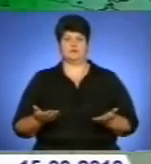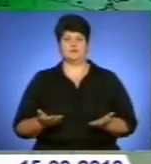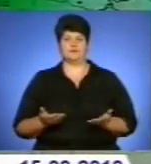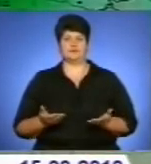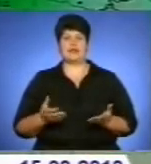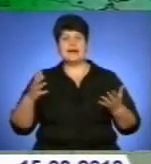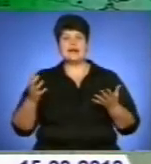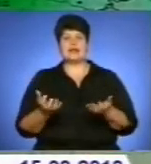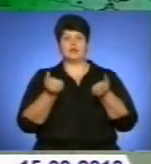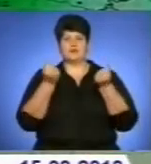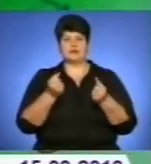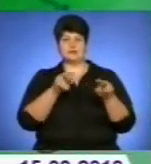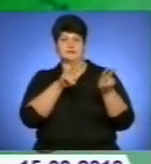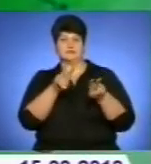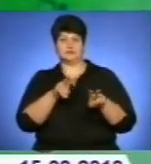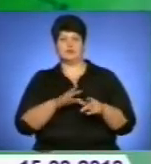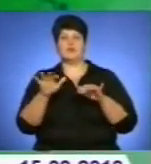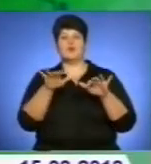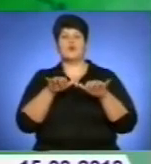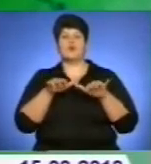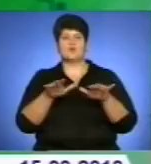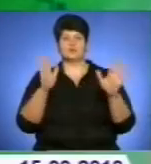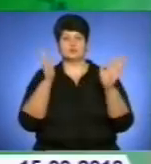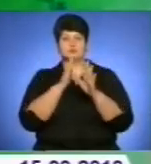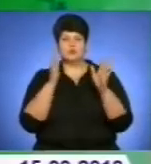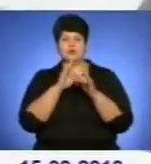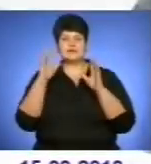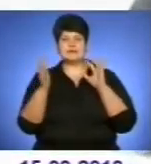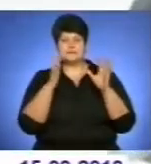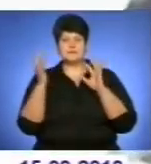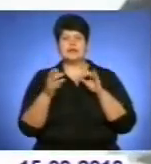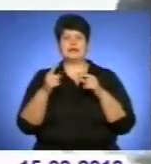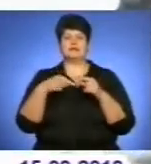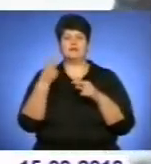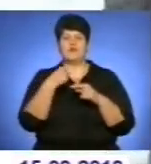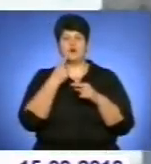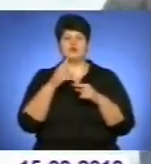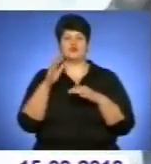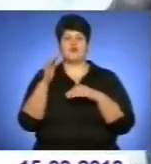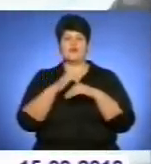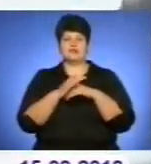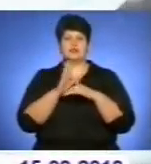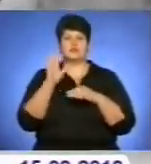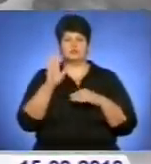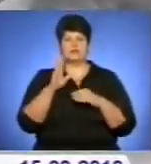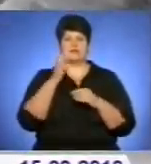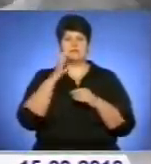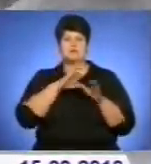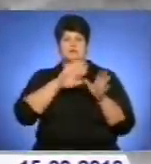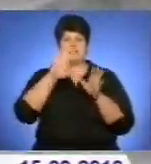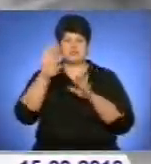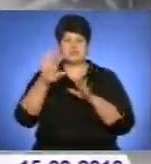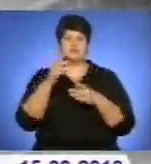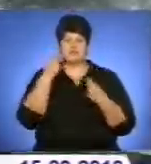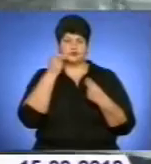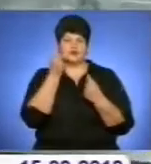бувають такі ситуації, що заїде так машина, що ні люди не можуть випхати, ніхто не може допомогти. І нема такої